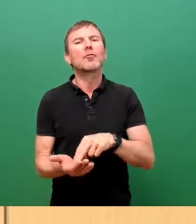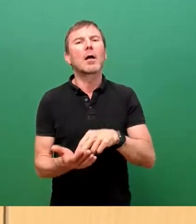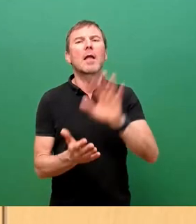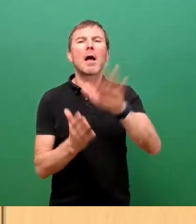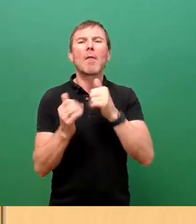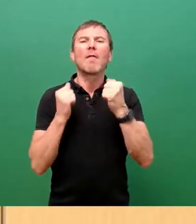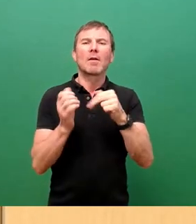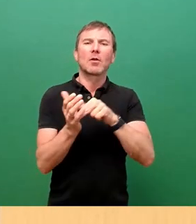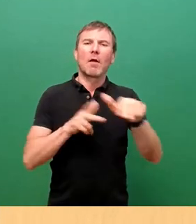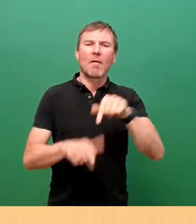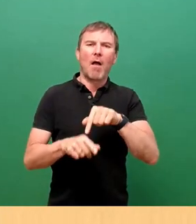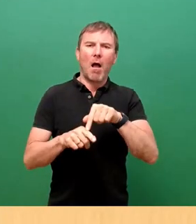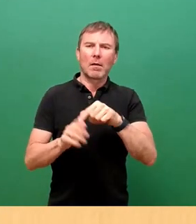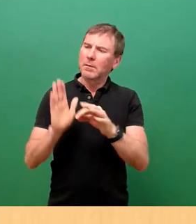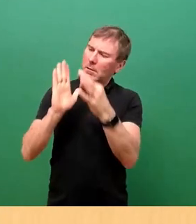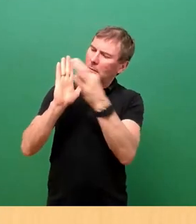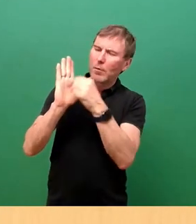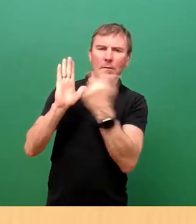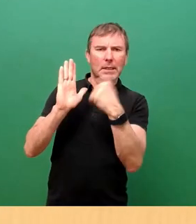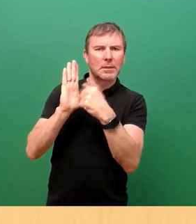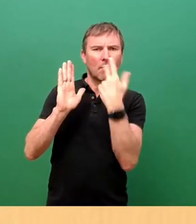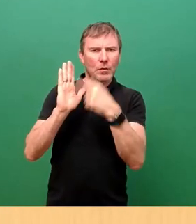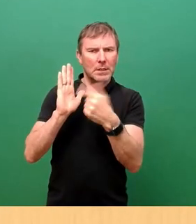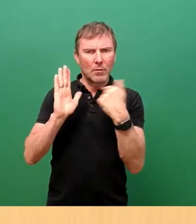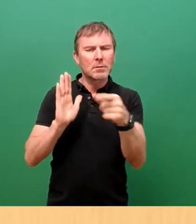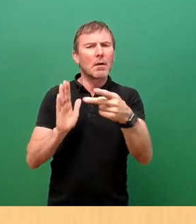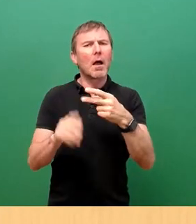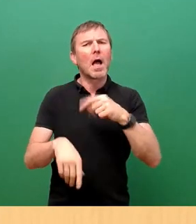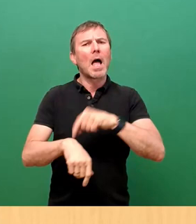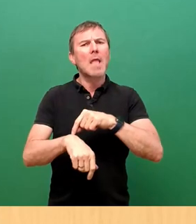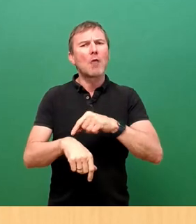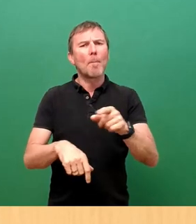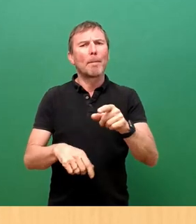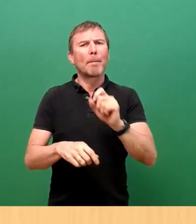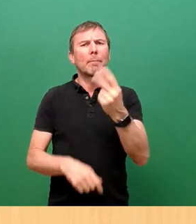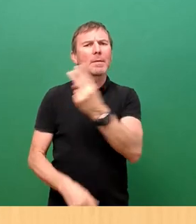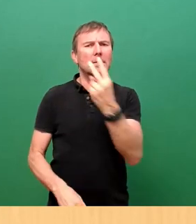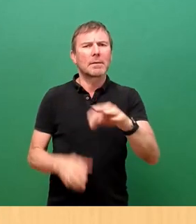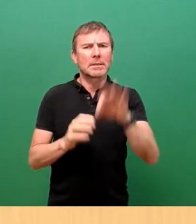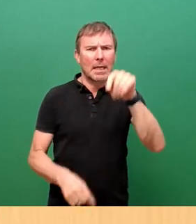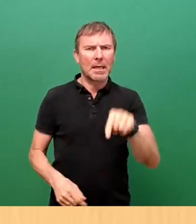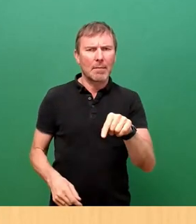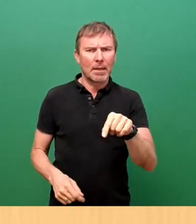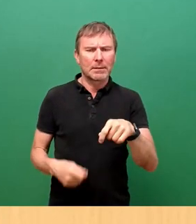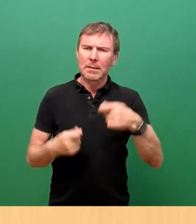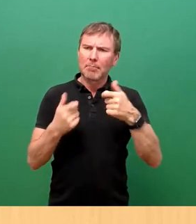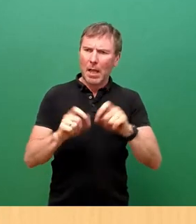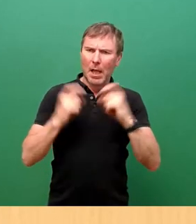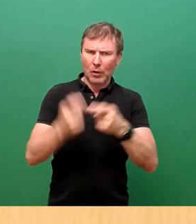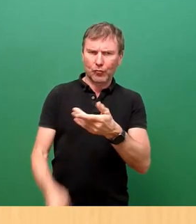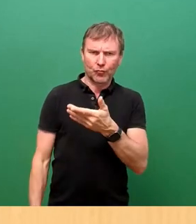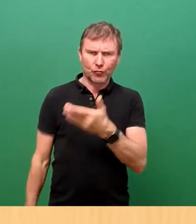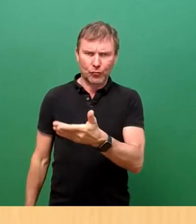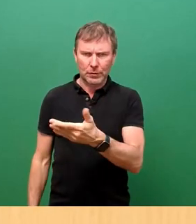übermitteln. Sie haben ja mit Datum vom 22. März, also die Mitglieder des Bauausschusses, ja auch nochmal eine